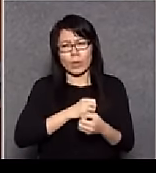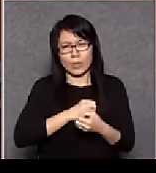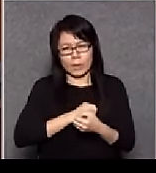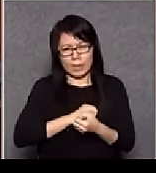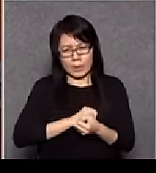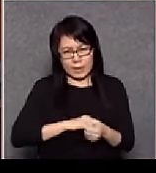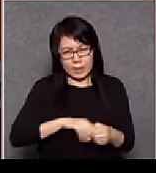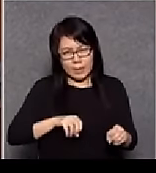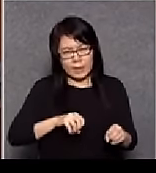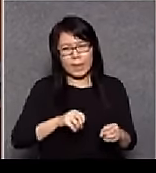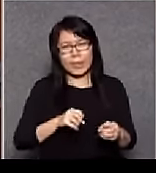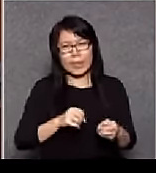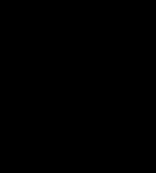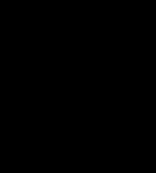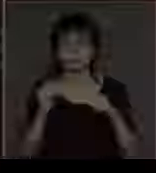這個公民粉絲層次是